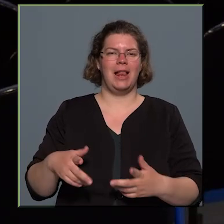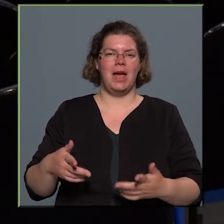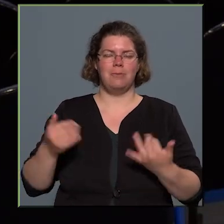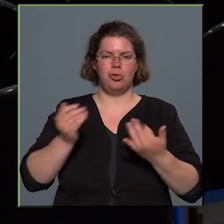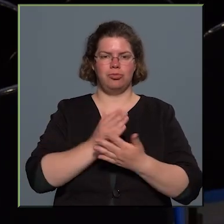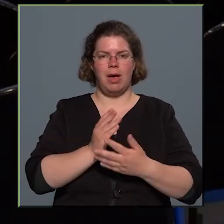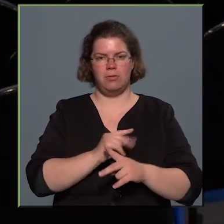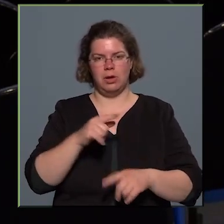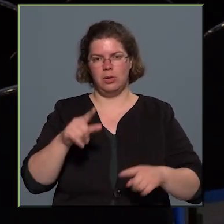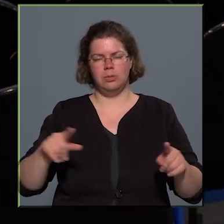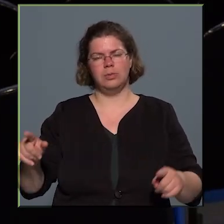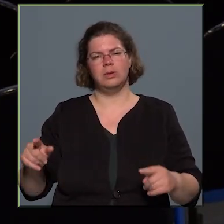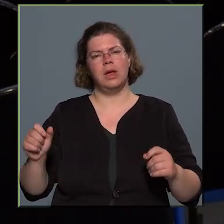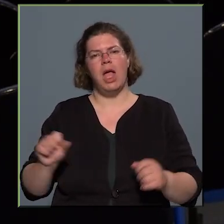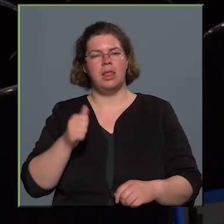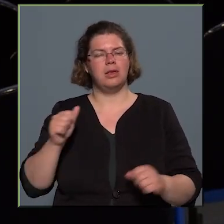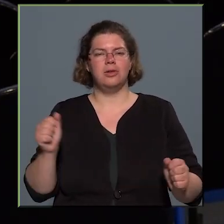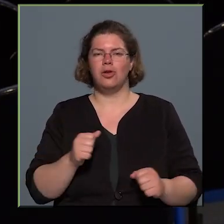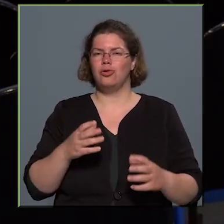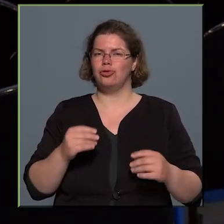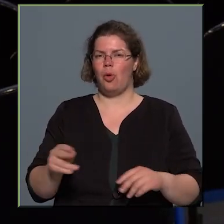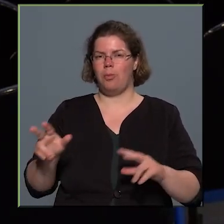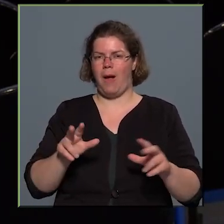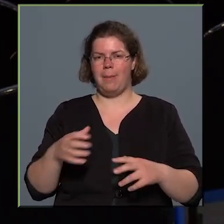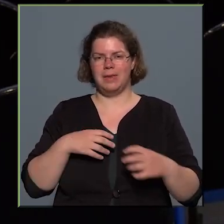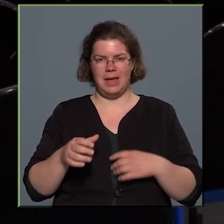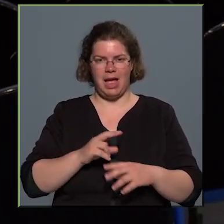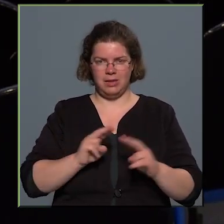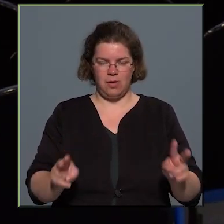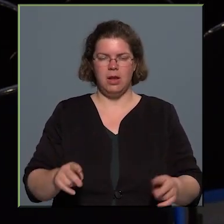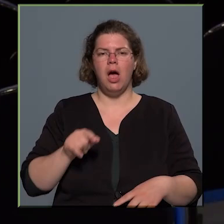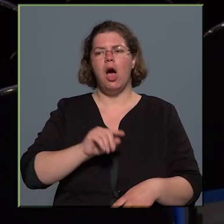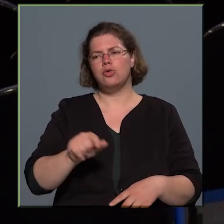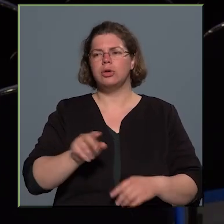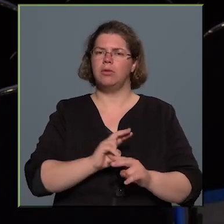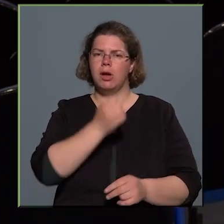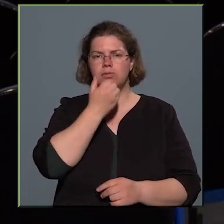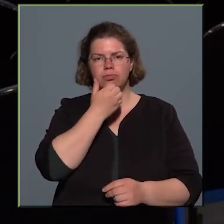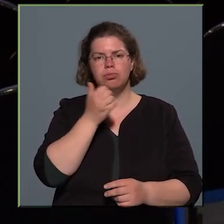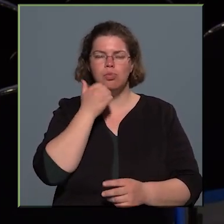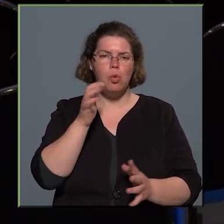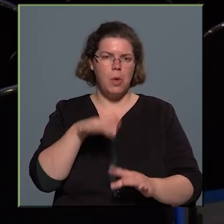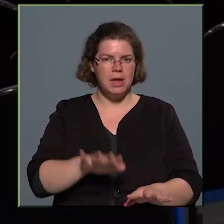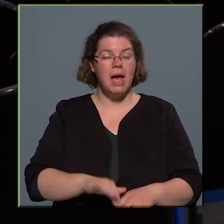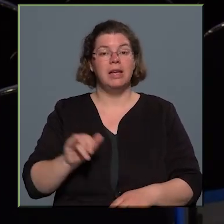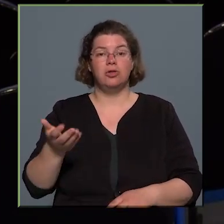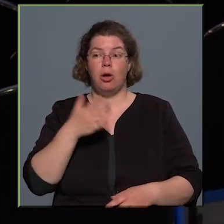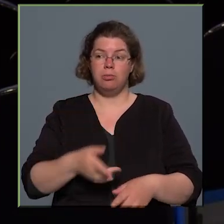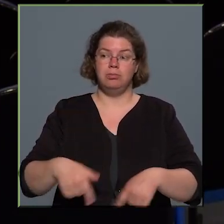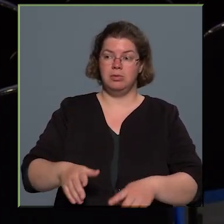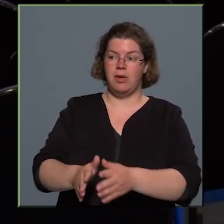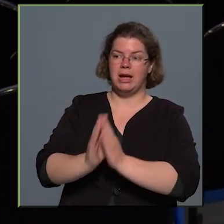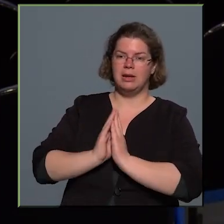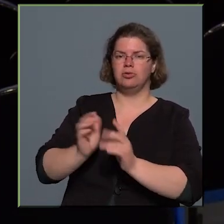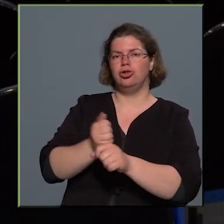különféle, először is nagyon sok bábszínház van. A bábszínházak vannak műhelyeik, és ha mi felkérjük őket, hogy